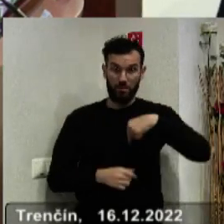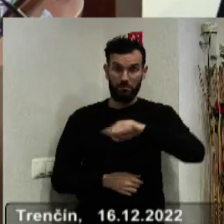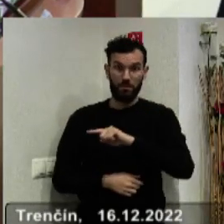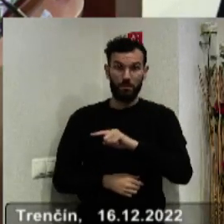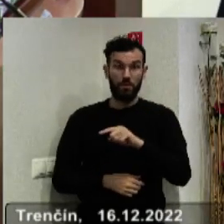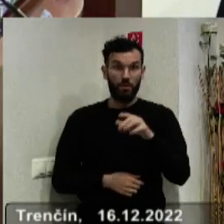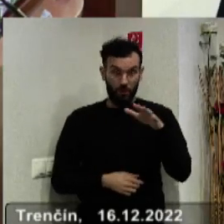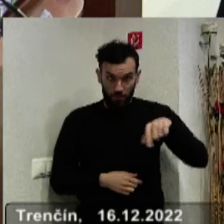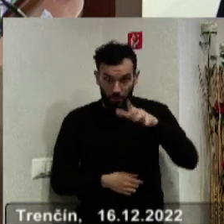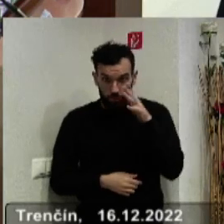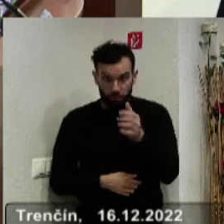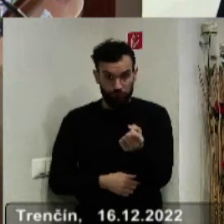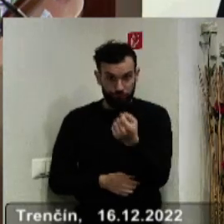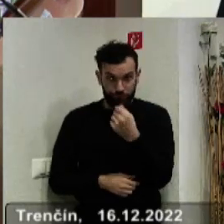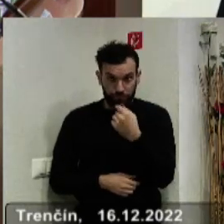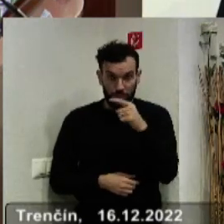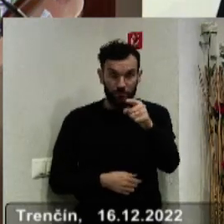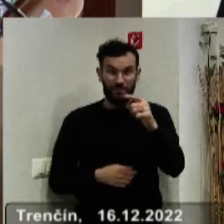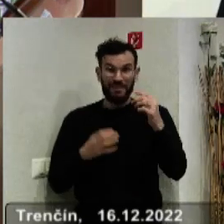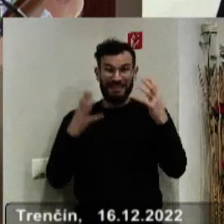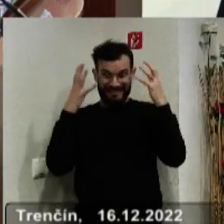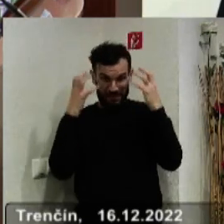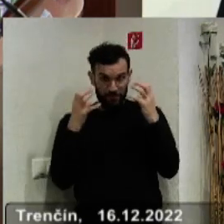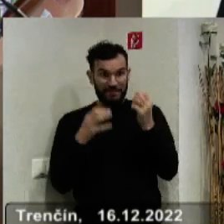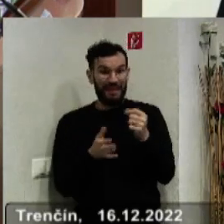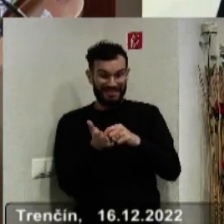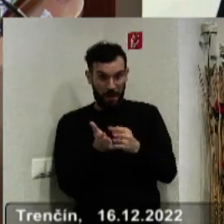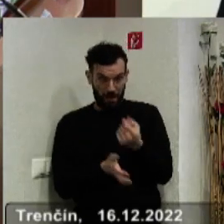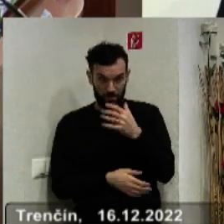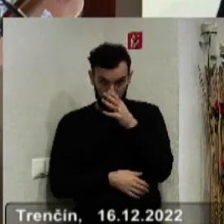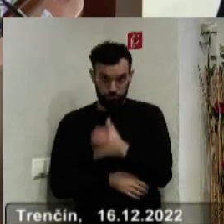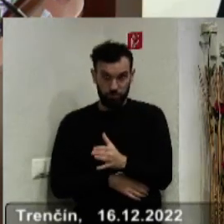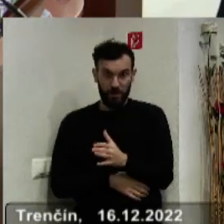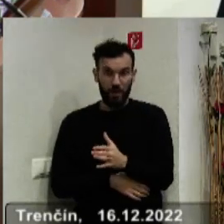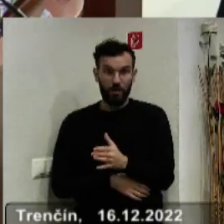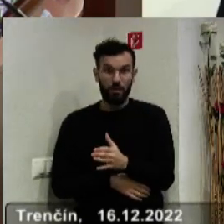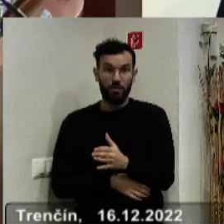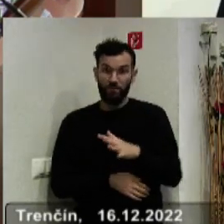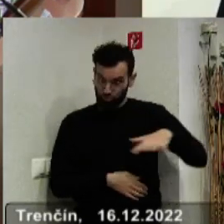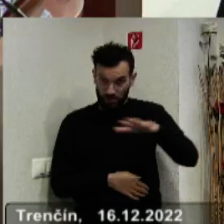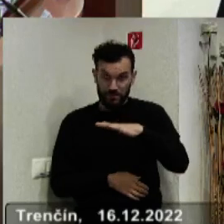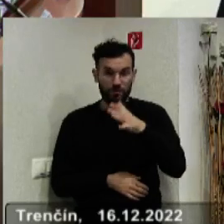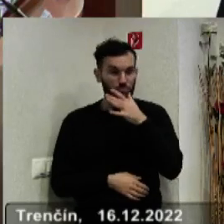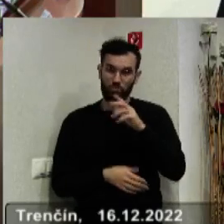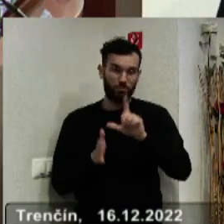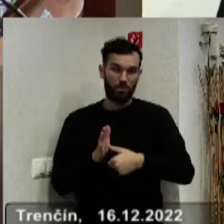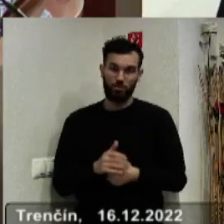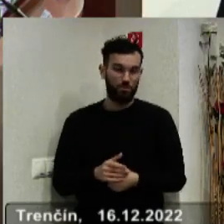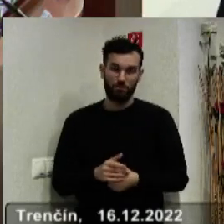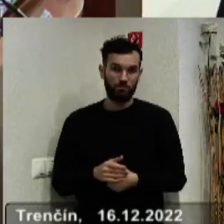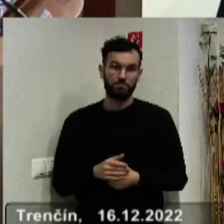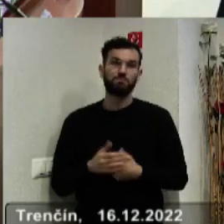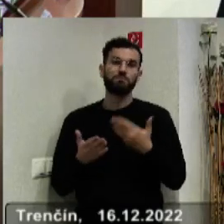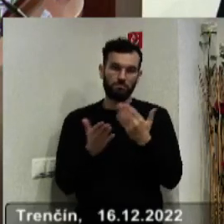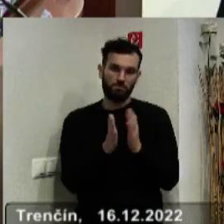antidepresíva polievkovými lyžicami na obi dvoch stranách katedier, už bude neskoro. Preto hovorím teraz